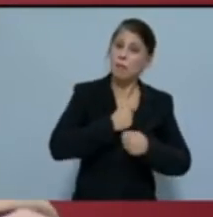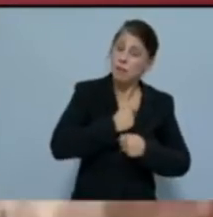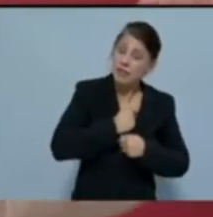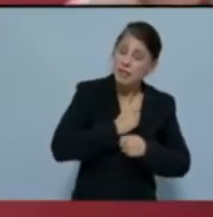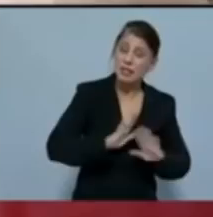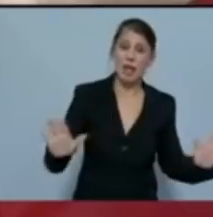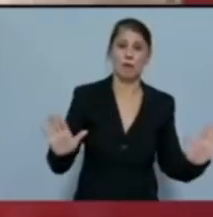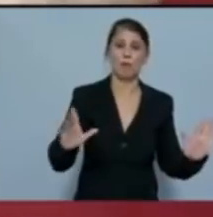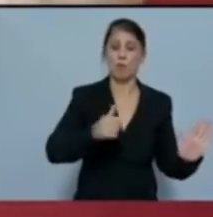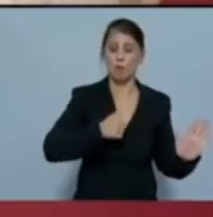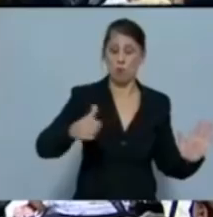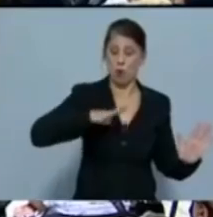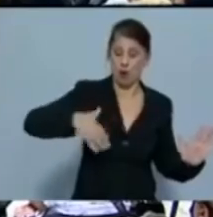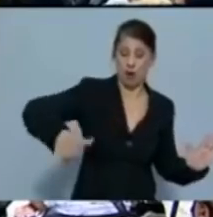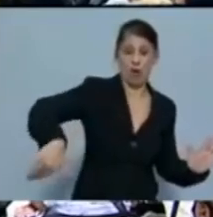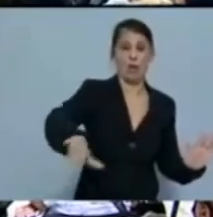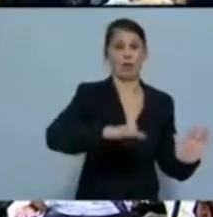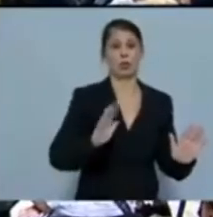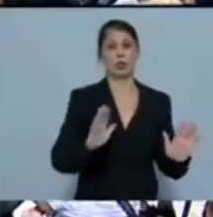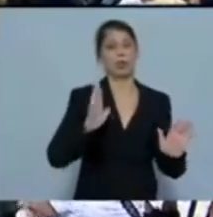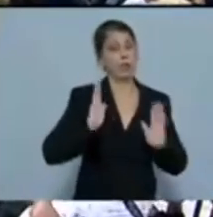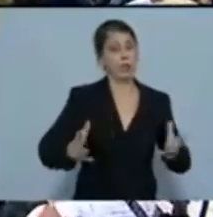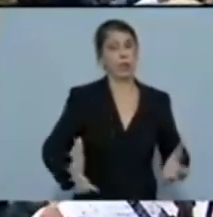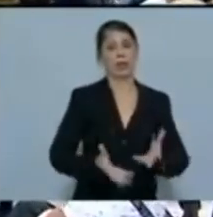ο λαός μπορεί να σώσει το λαό.